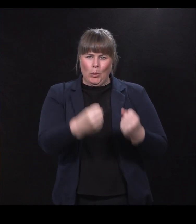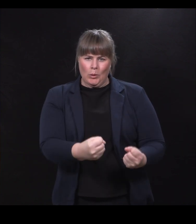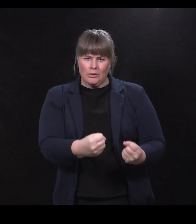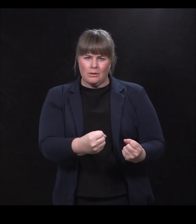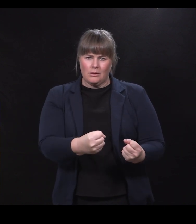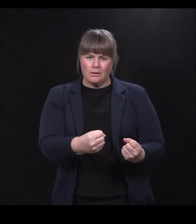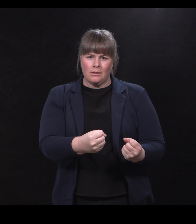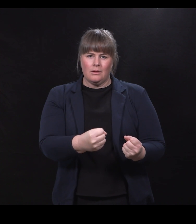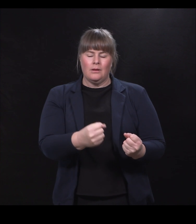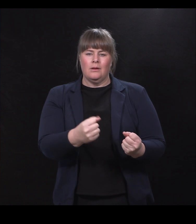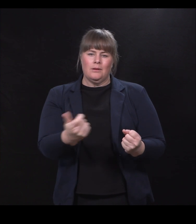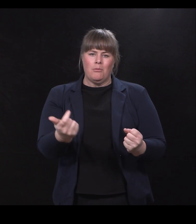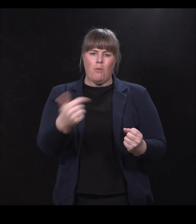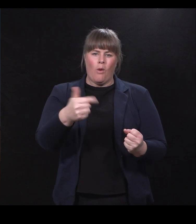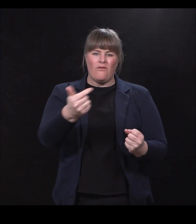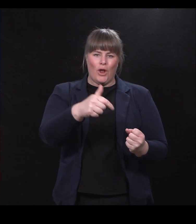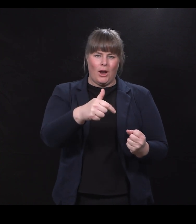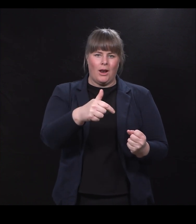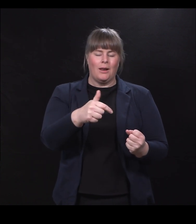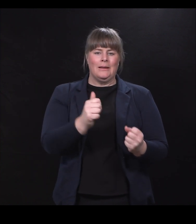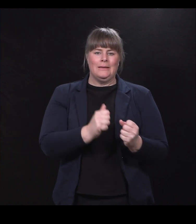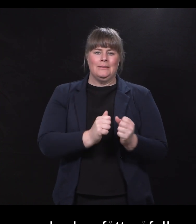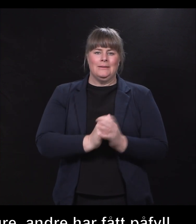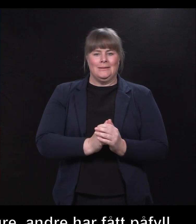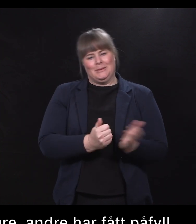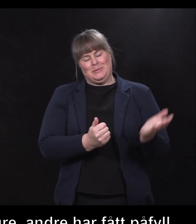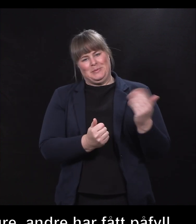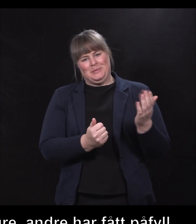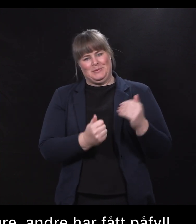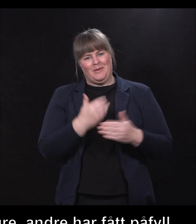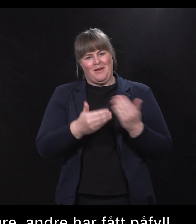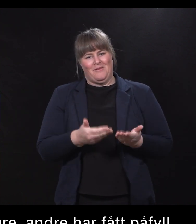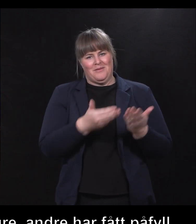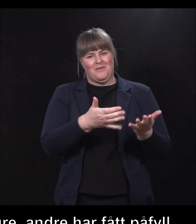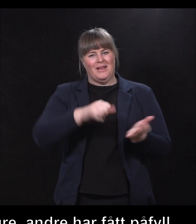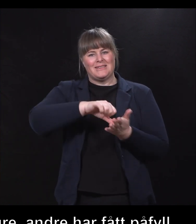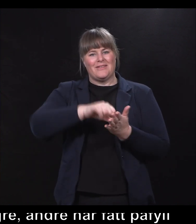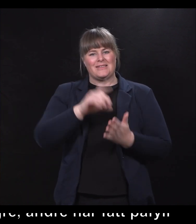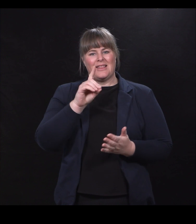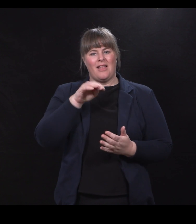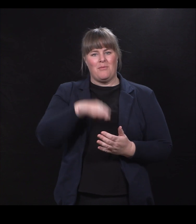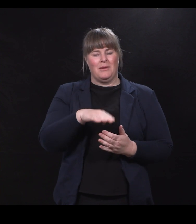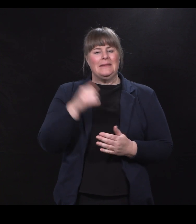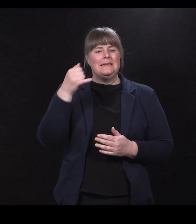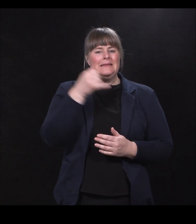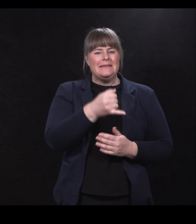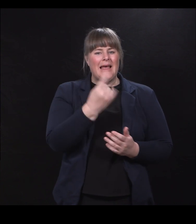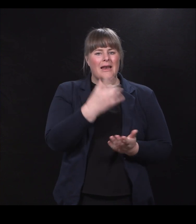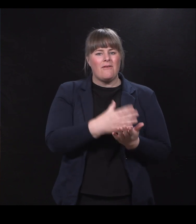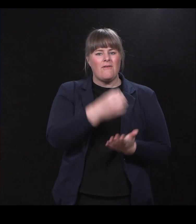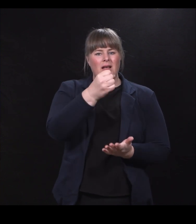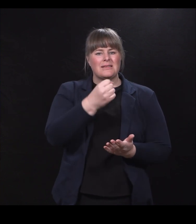fått påfyll, bokstavlig talt. komme opp her og få en gave fra Stiftelsen Dam, og så oppi der så ligger det en flaske med